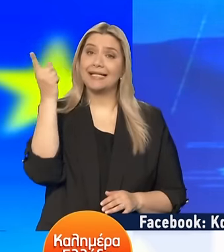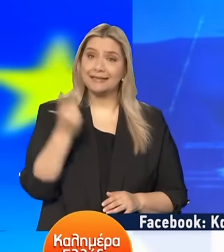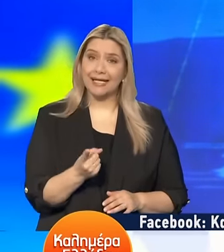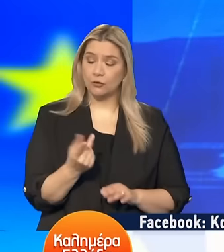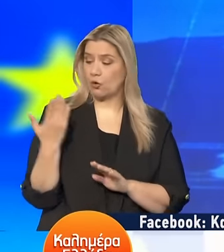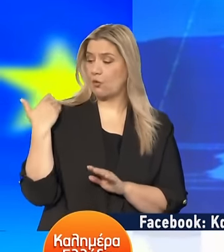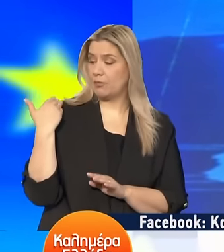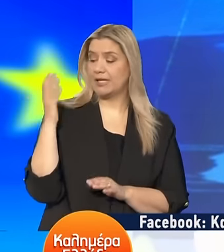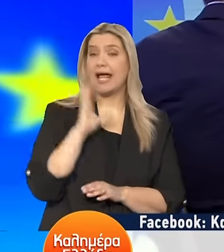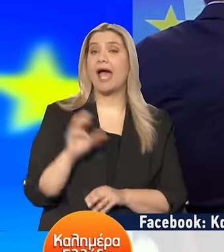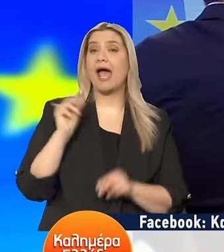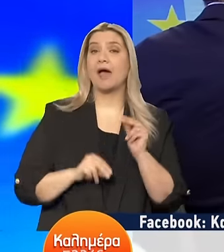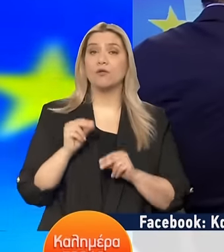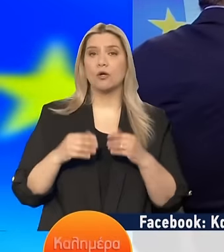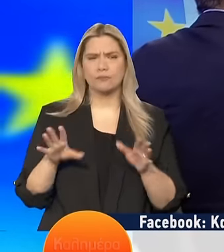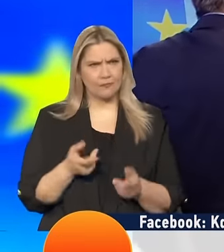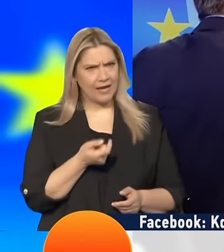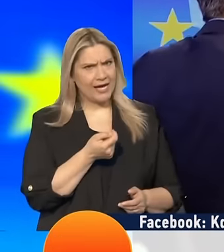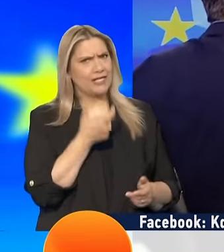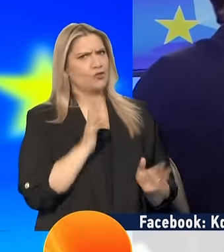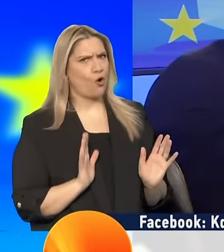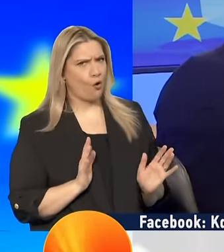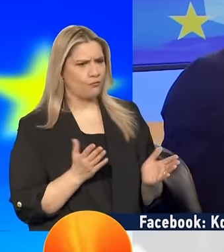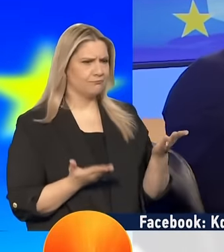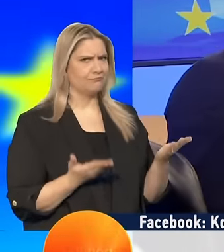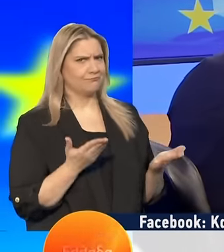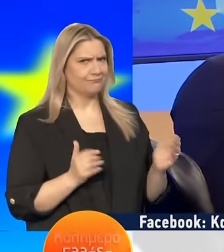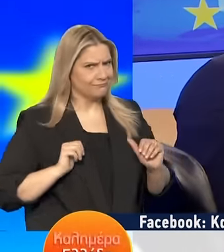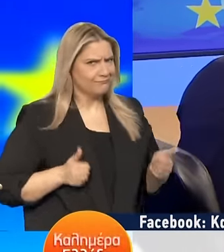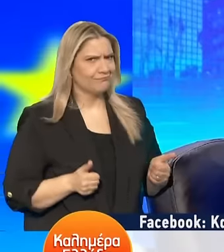προηγούμενες ευρωεκλογές Έχει ρίσκο η τόση ακρίβεια πάντως Εντάξει